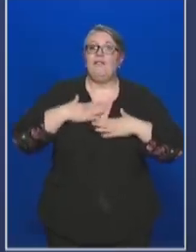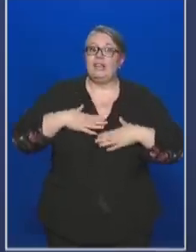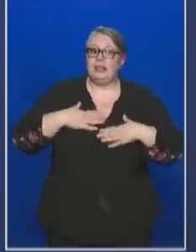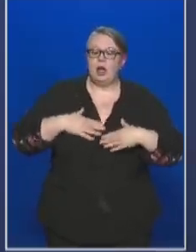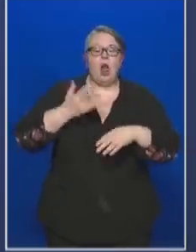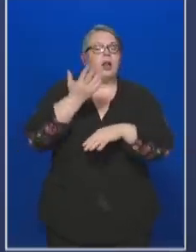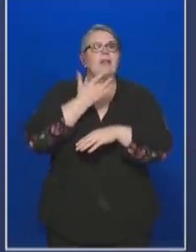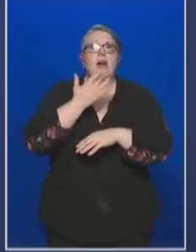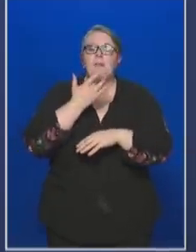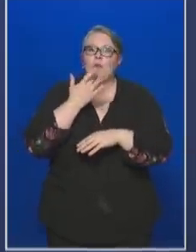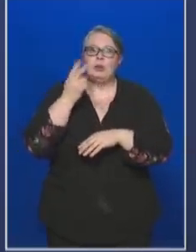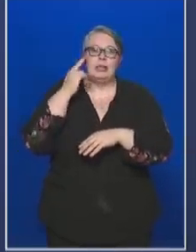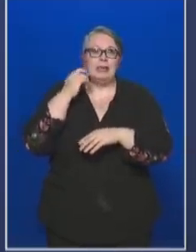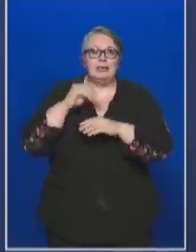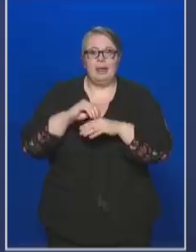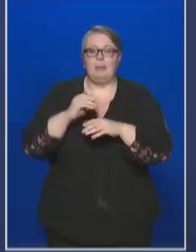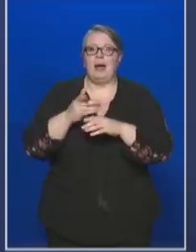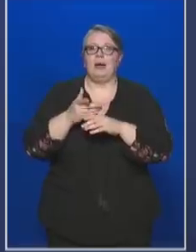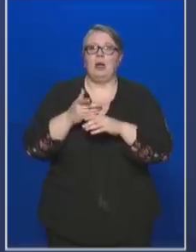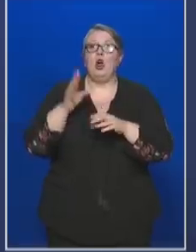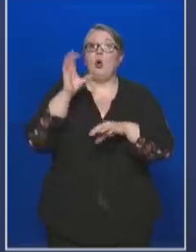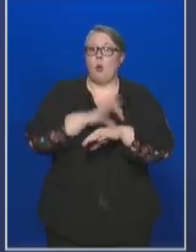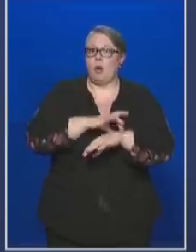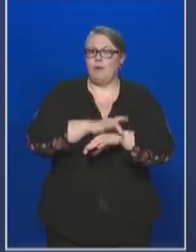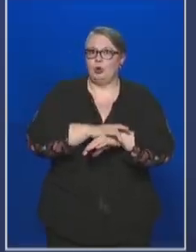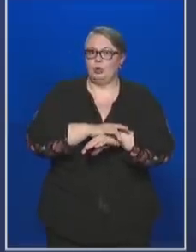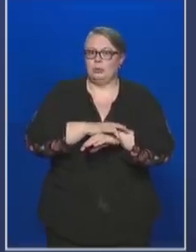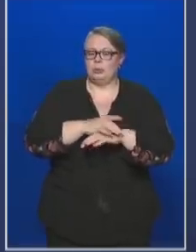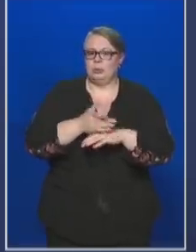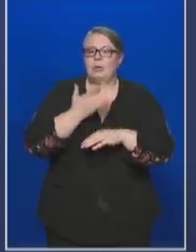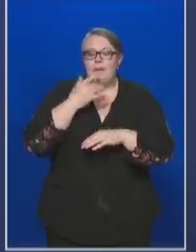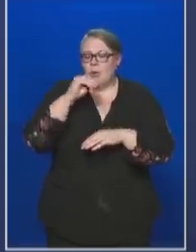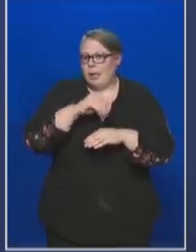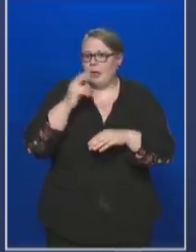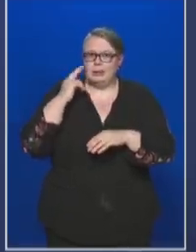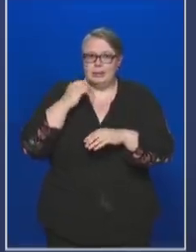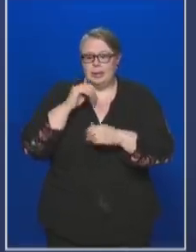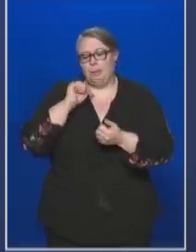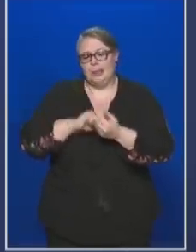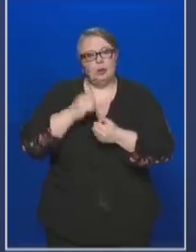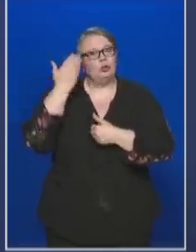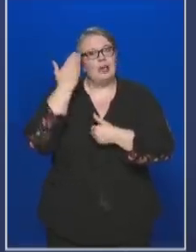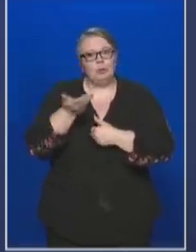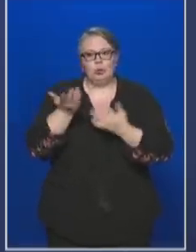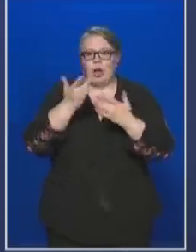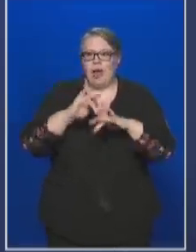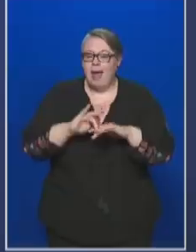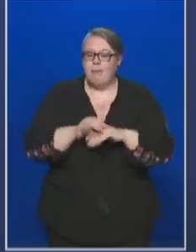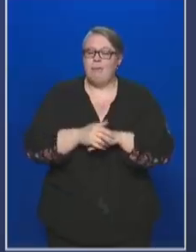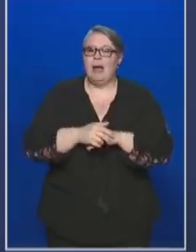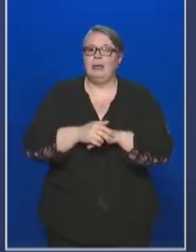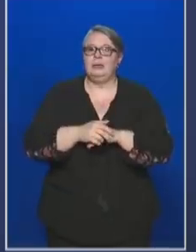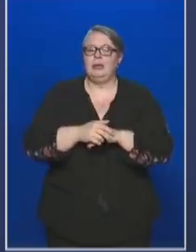nem volt az intézményben jelen orvos, tehát bizonyosan nem tudta a helyben a